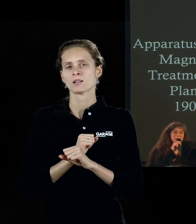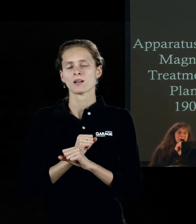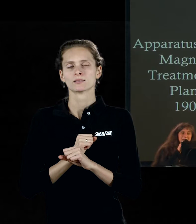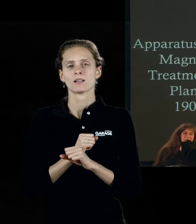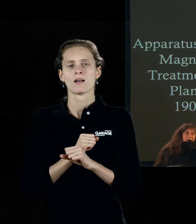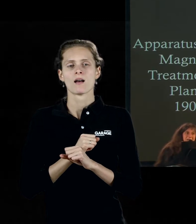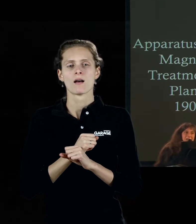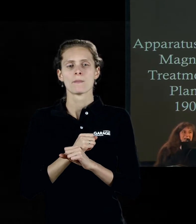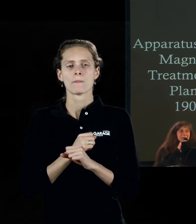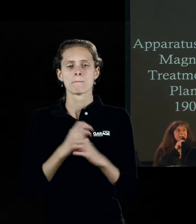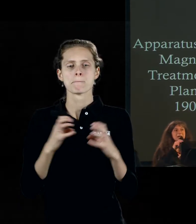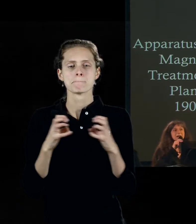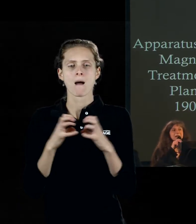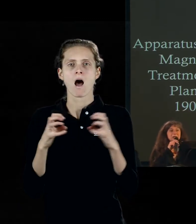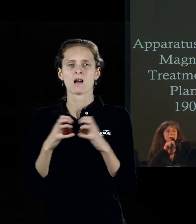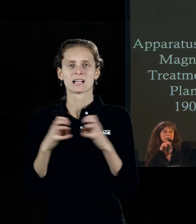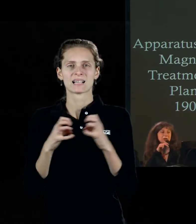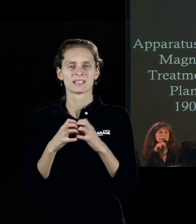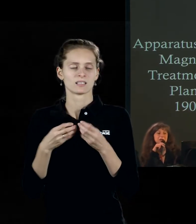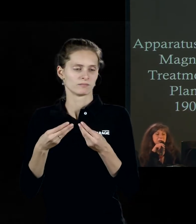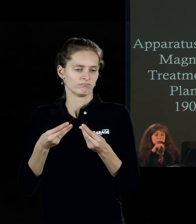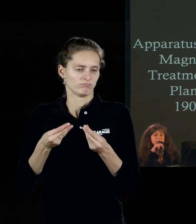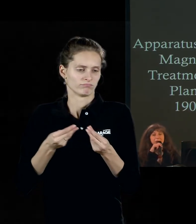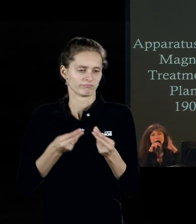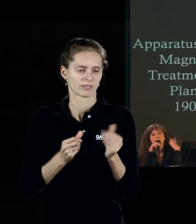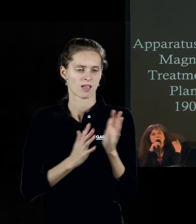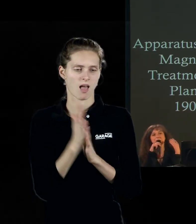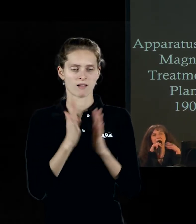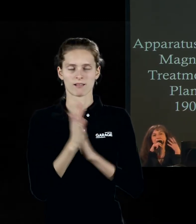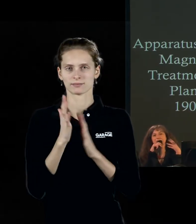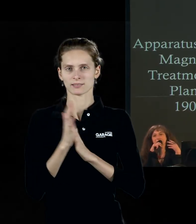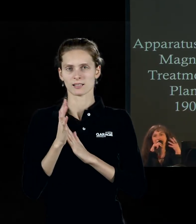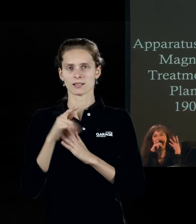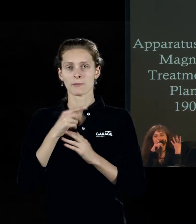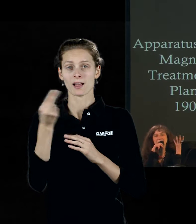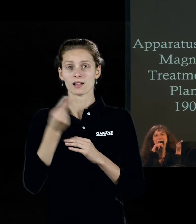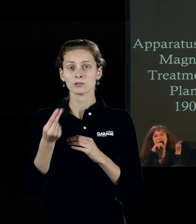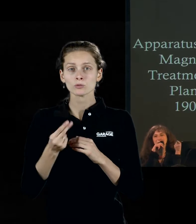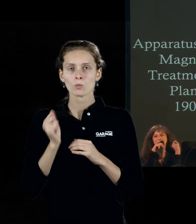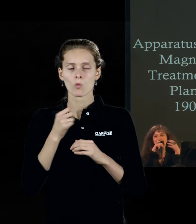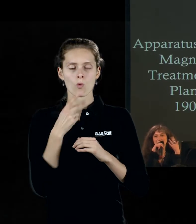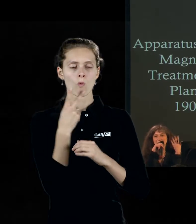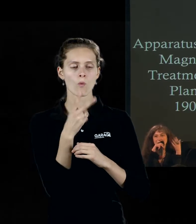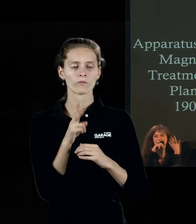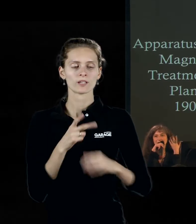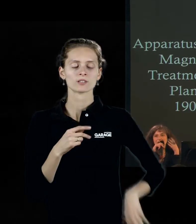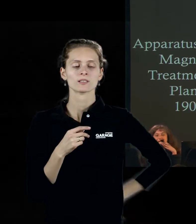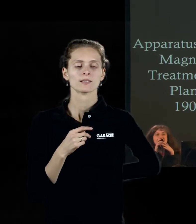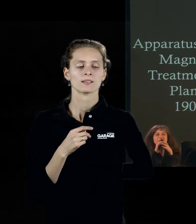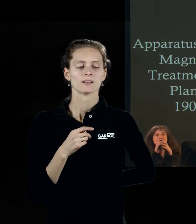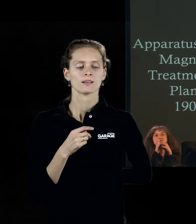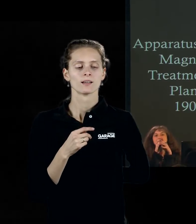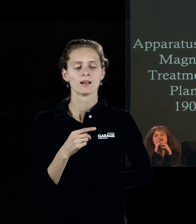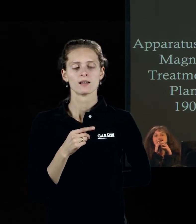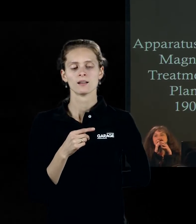магнитного воздействия на растения. Рисунок, в котором можно увидеть метафору, может быть, последующих идей